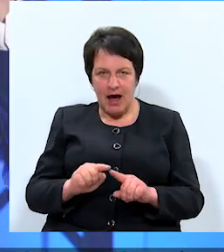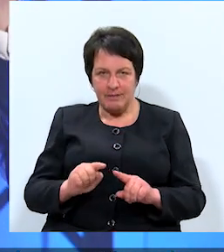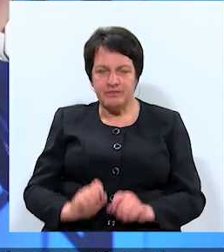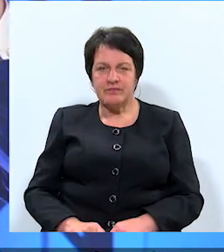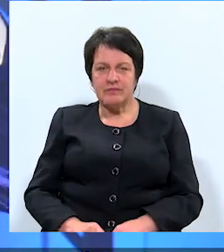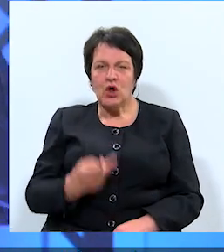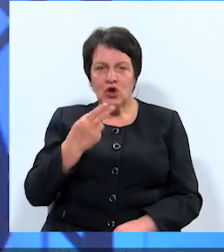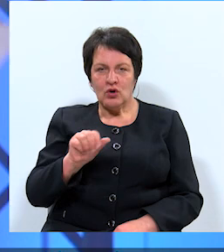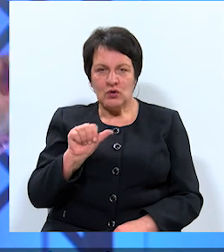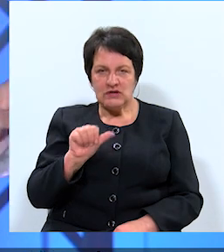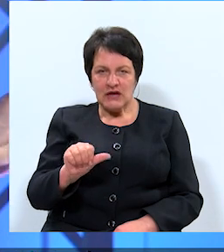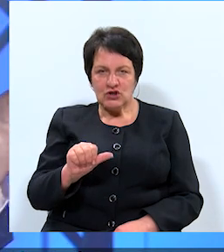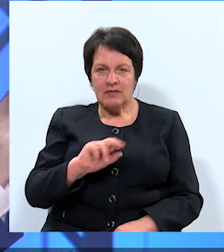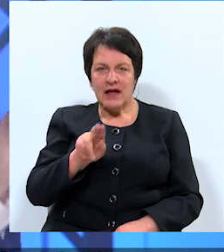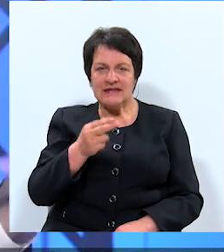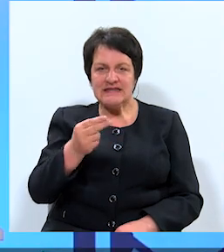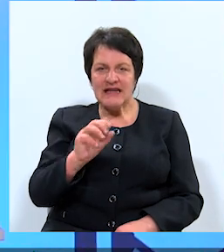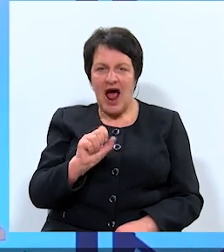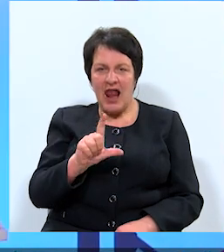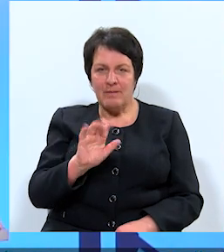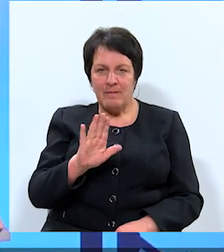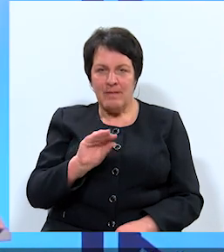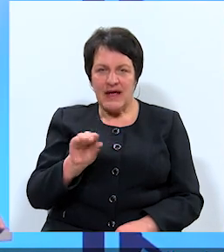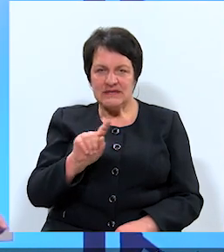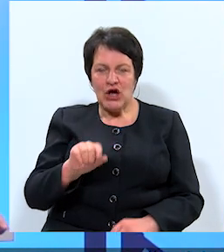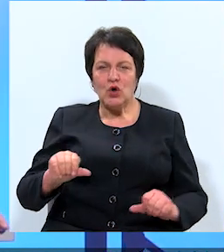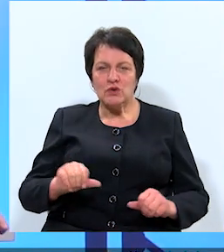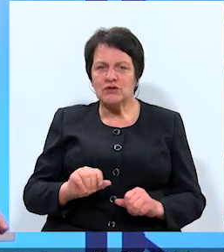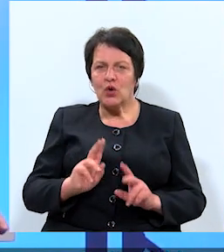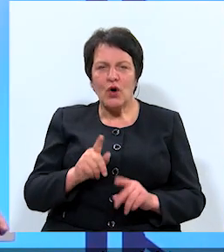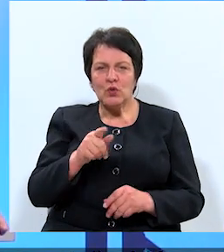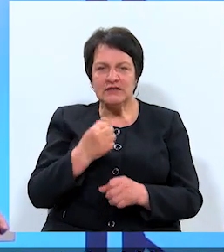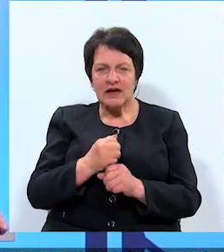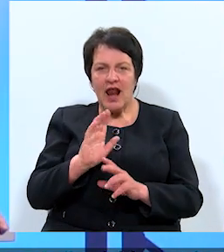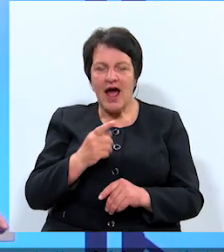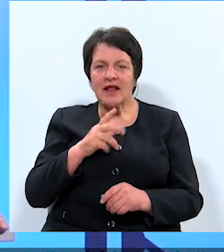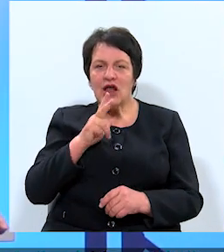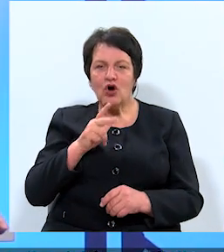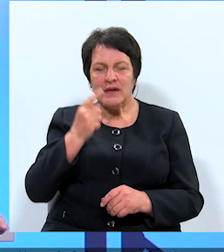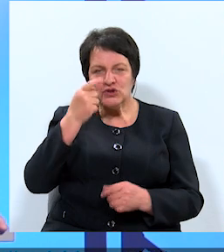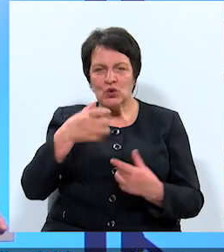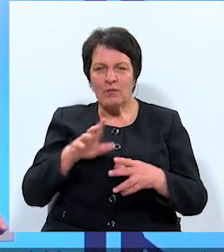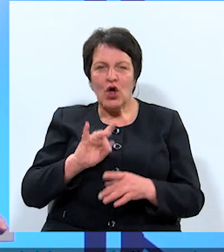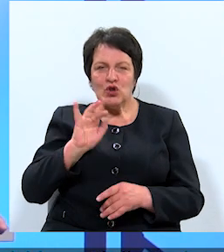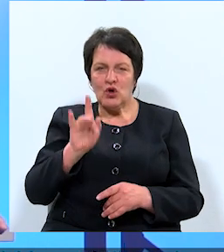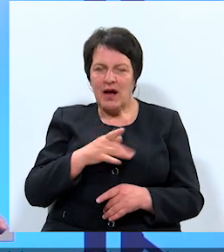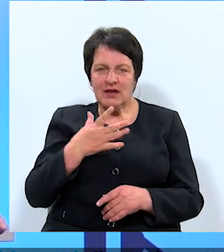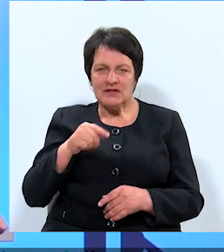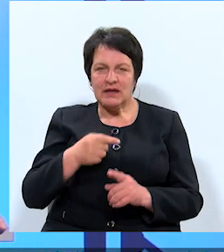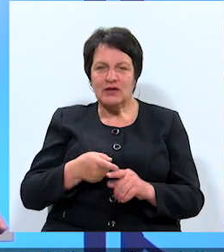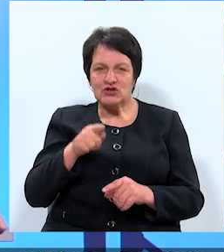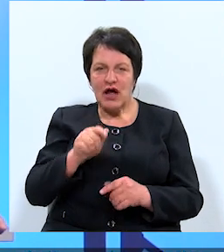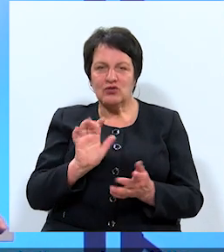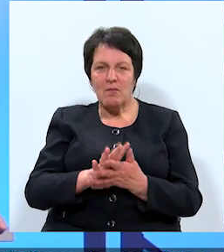Numur seši, Zalbas kungs, ko jūs darīsiet, lai Daugavpils doma turpmāk neizpelnītos šādus